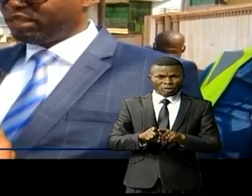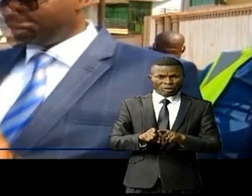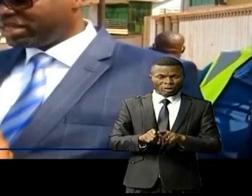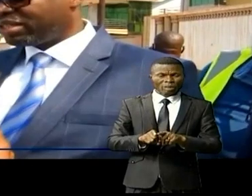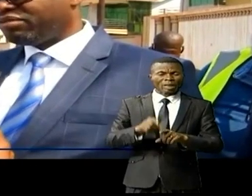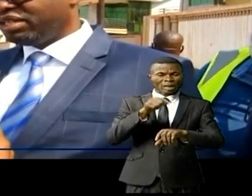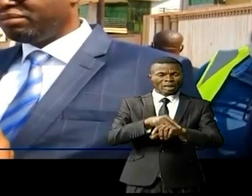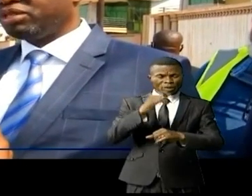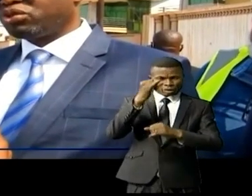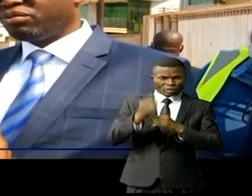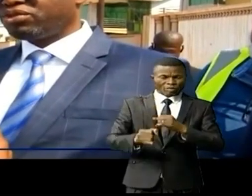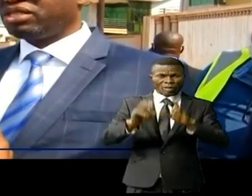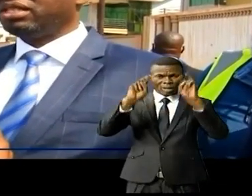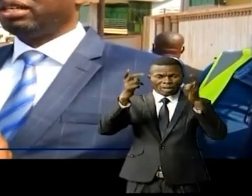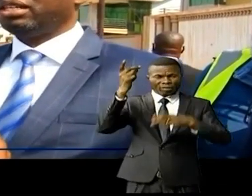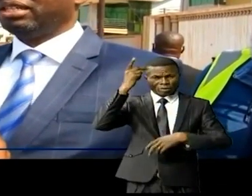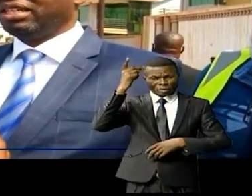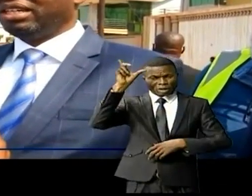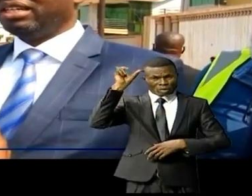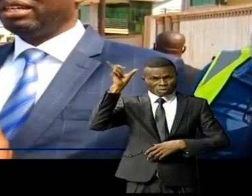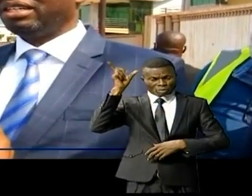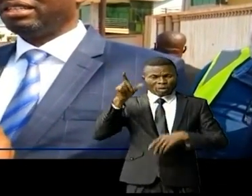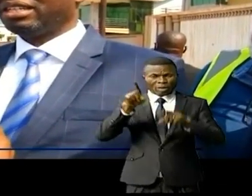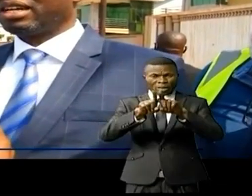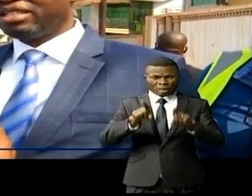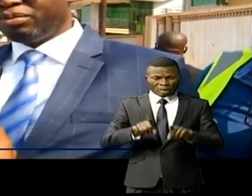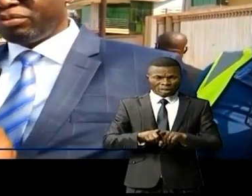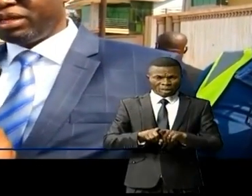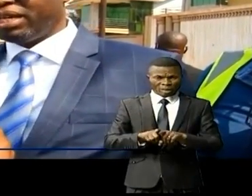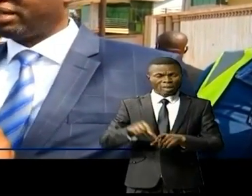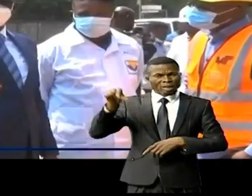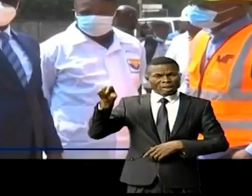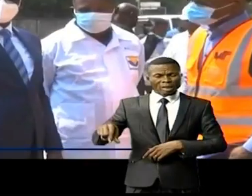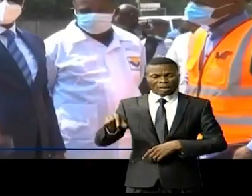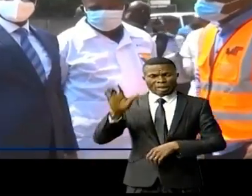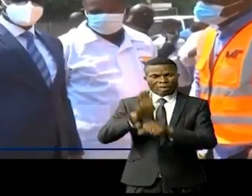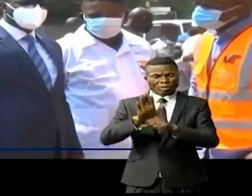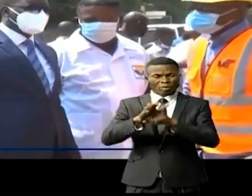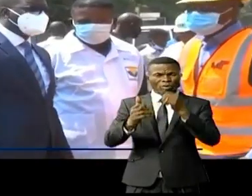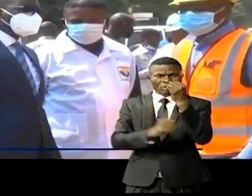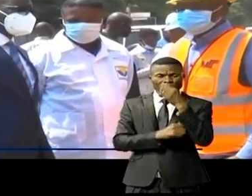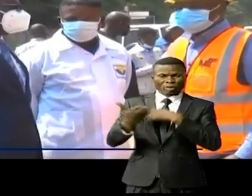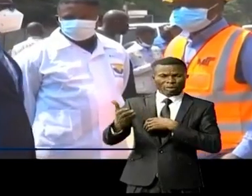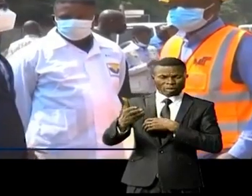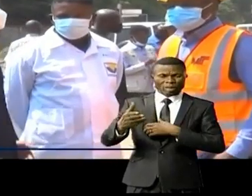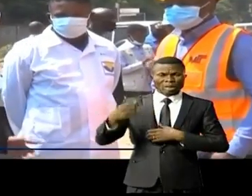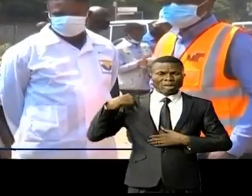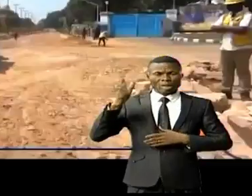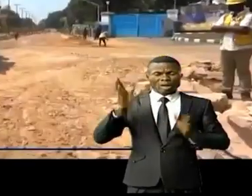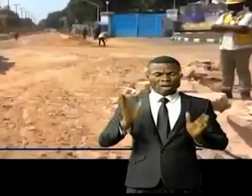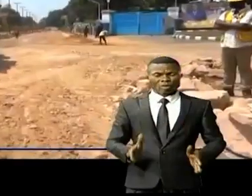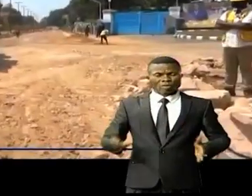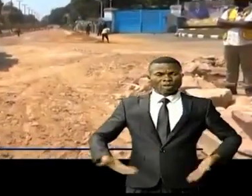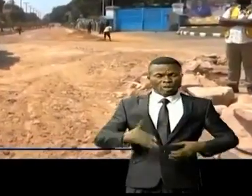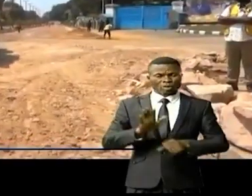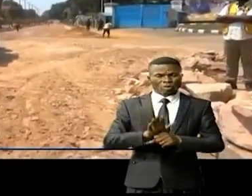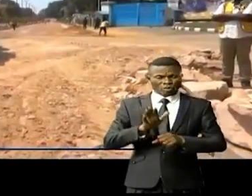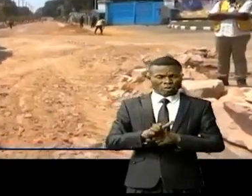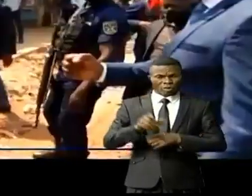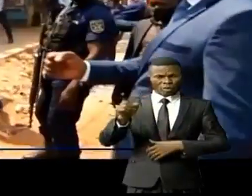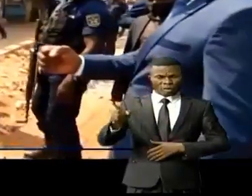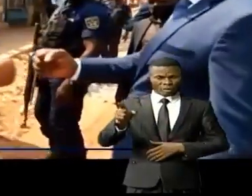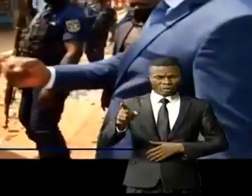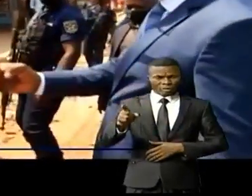seulement au centre-ville, mais nous sommes aussi dans des quartiers populaires. L'exécutif provinciale salue à travers le gouverneur Jacques Aboula